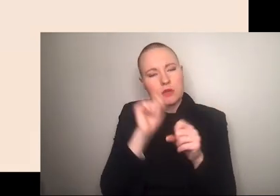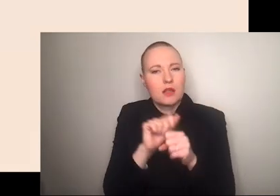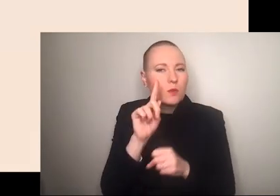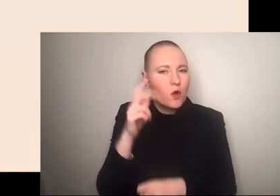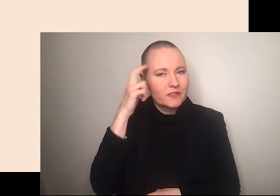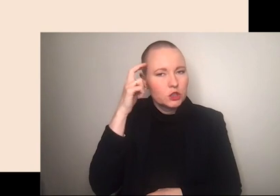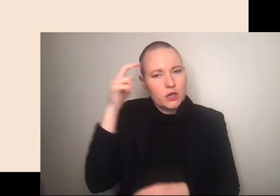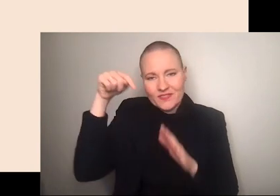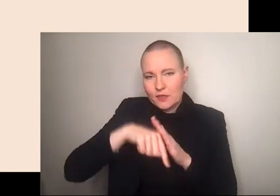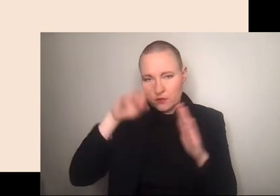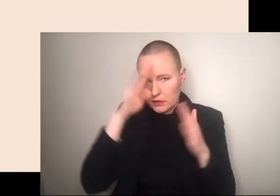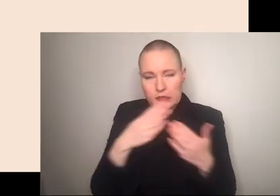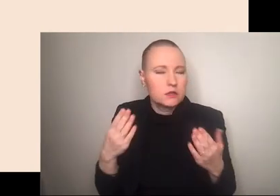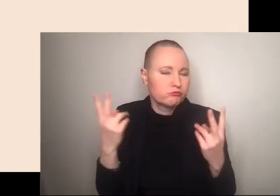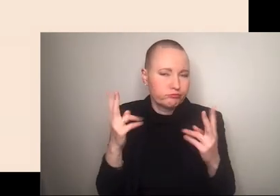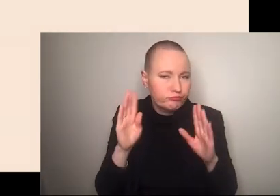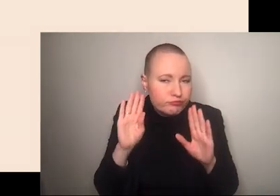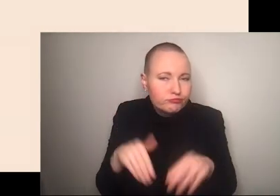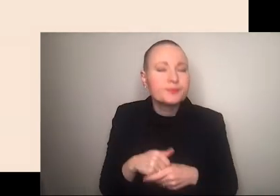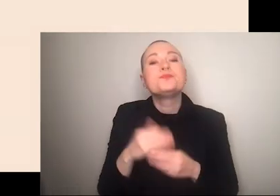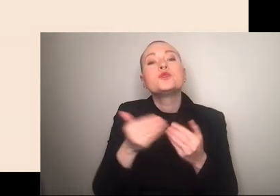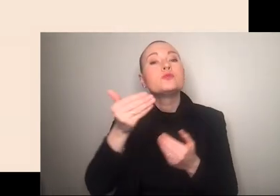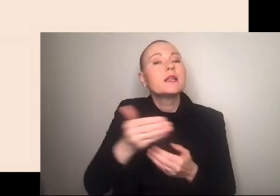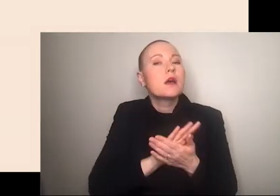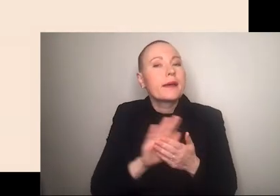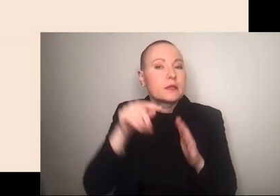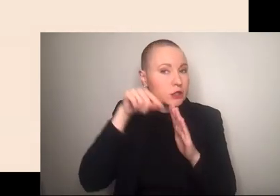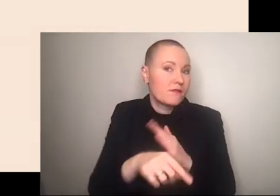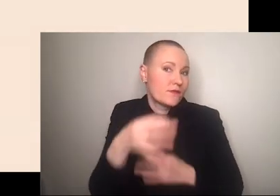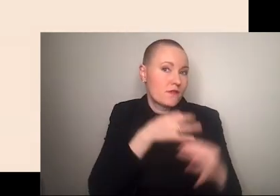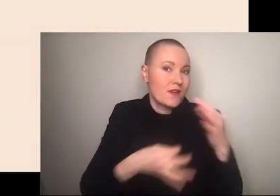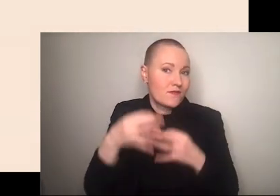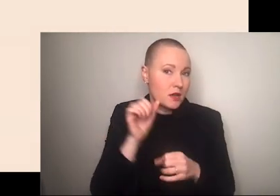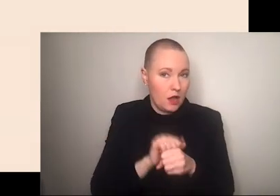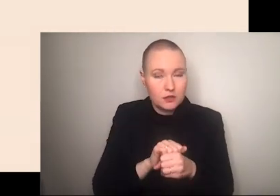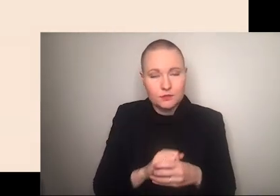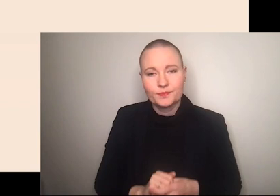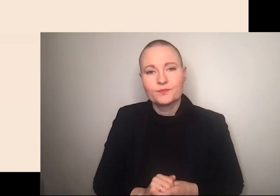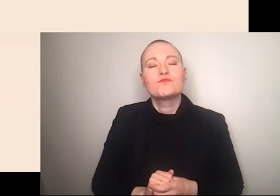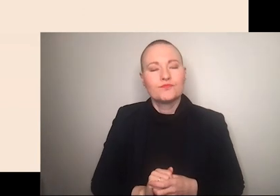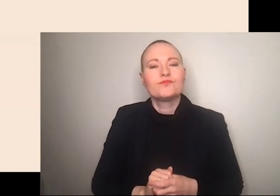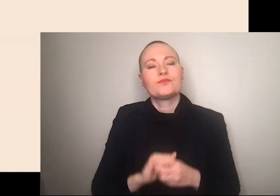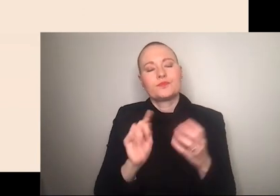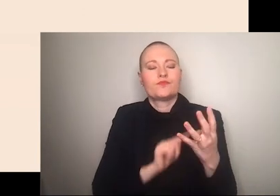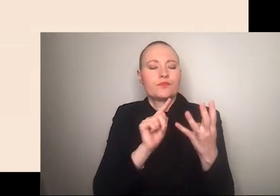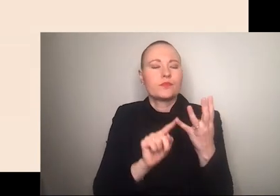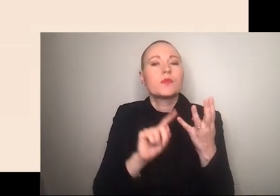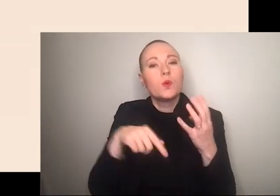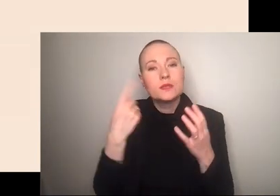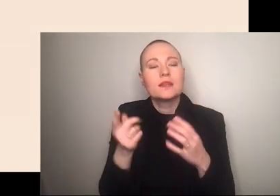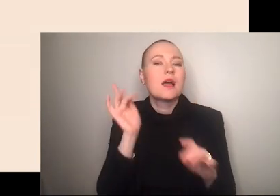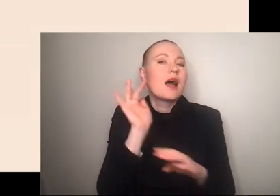eingehen und darüber sprechen welche methoden ich ja angewandt habe genau und dann werden wir uns eben den